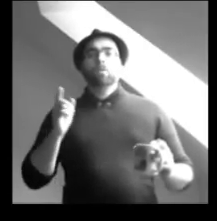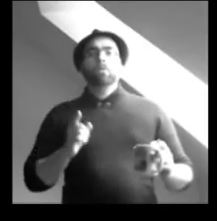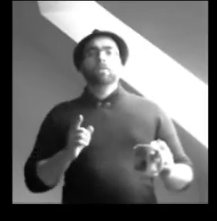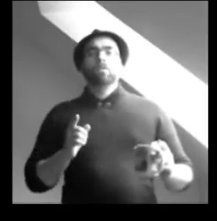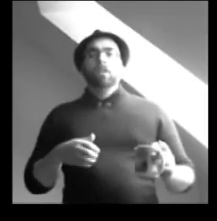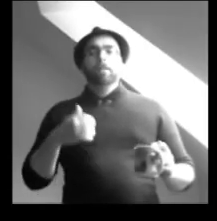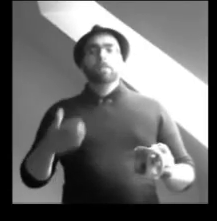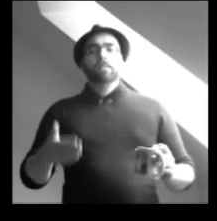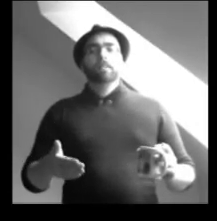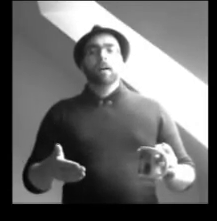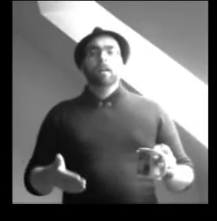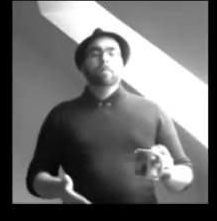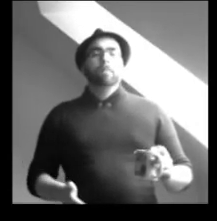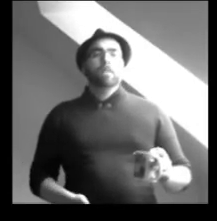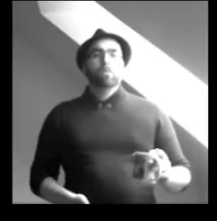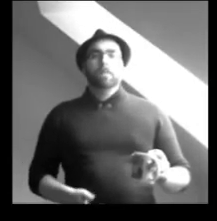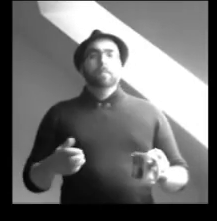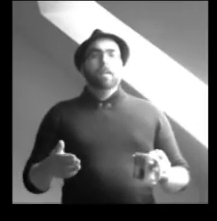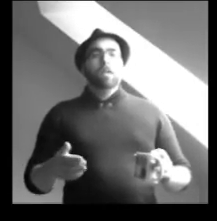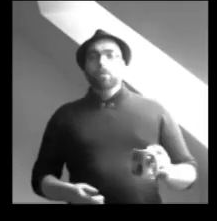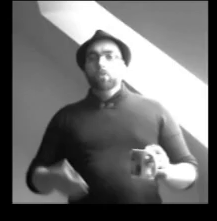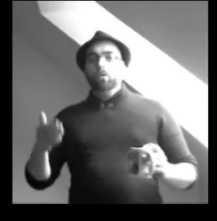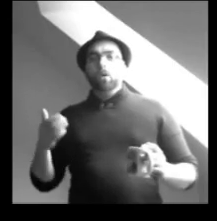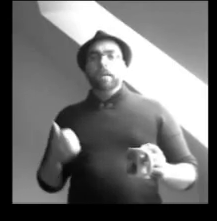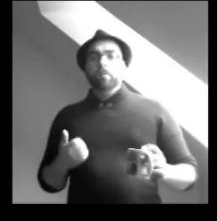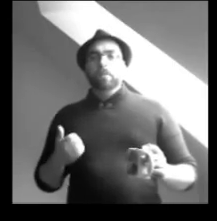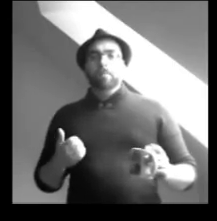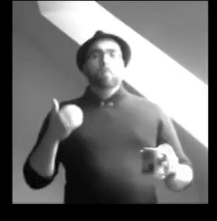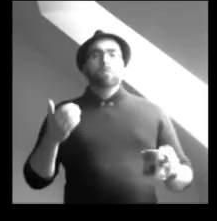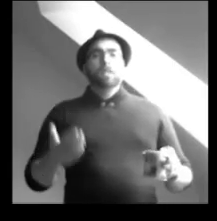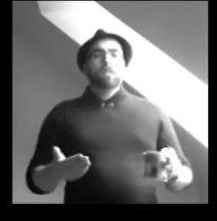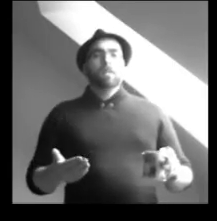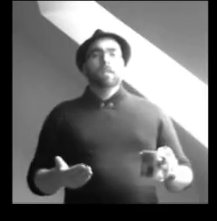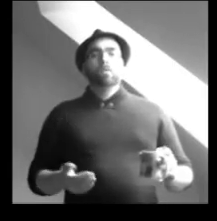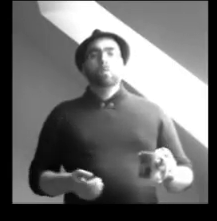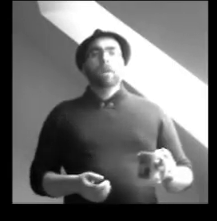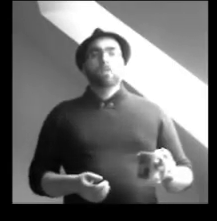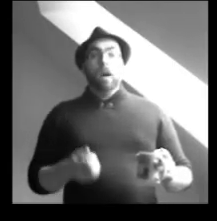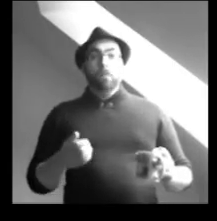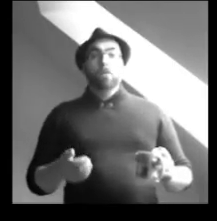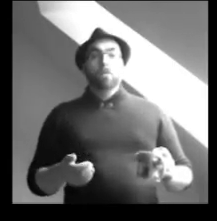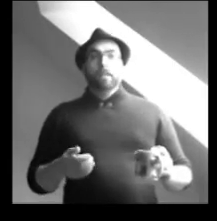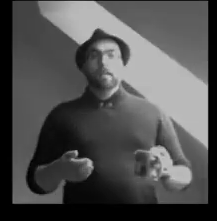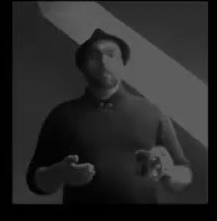que dans la confrontation, comme l'explicitera l'épilogue du film. Dès lors que de retour en arrière possible, la plus extraordinaire de subversion a enfin eu lieu. Exaltant.